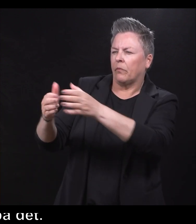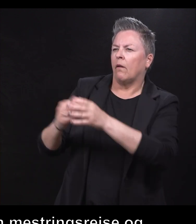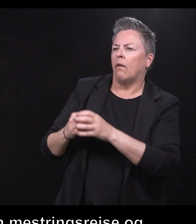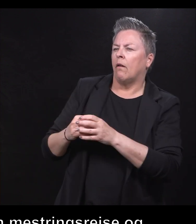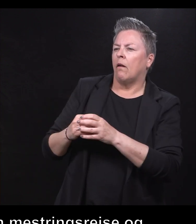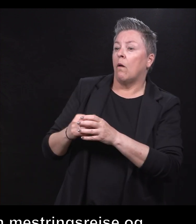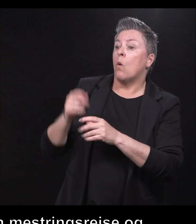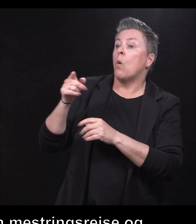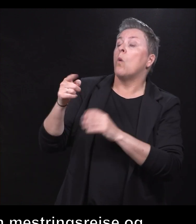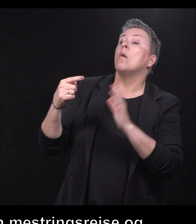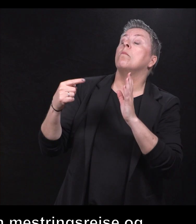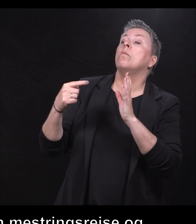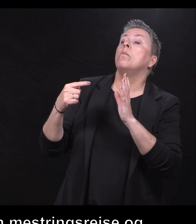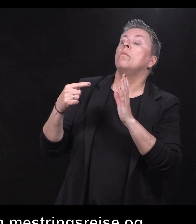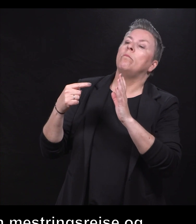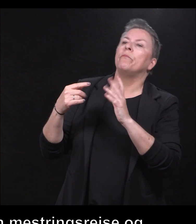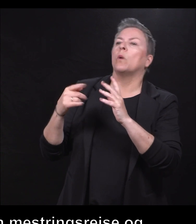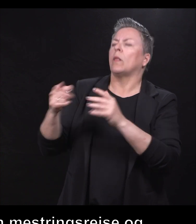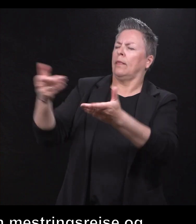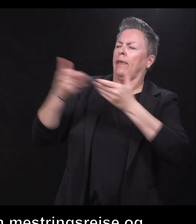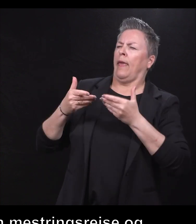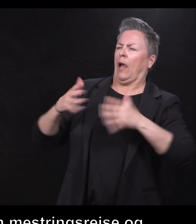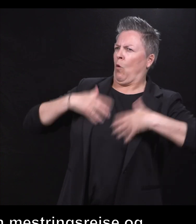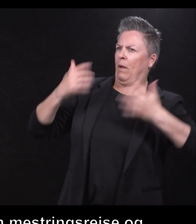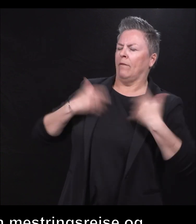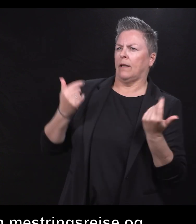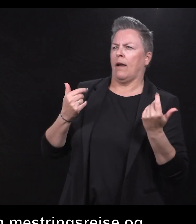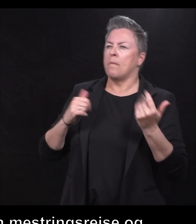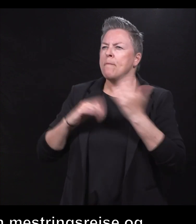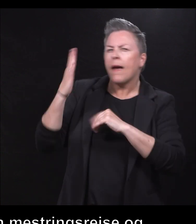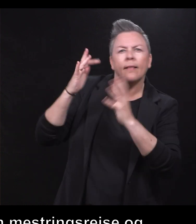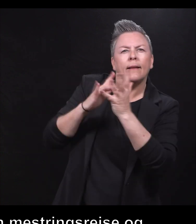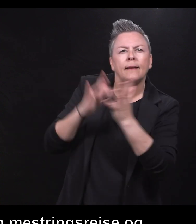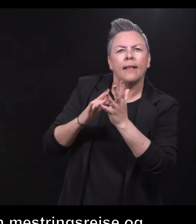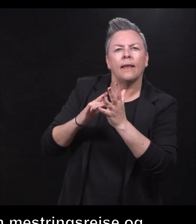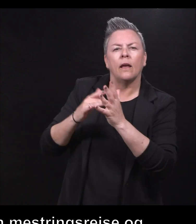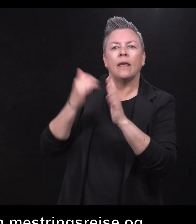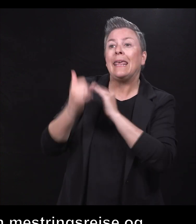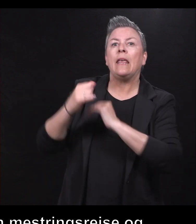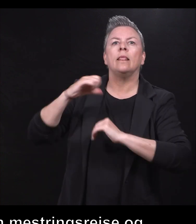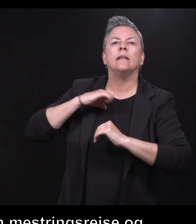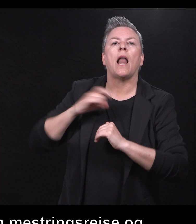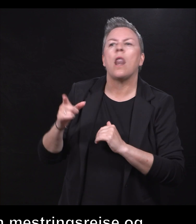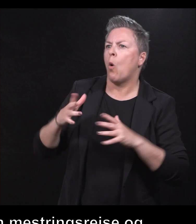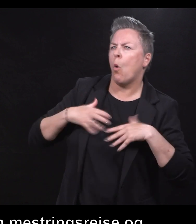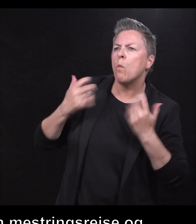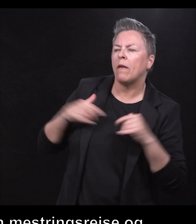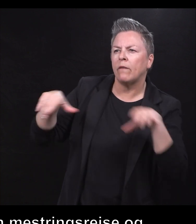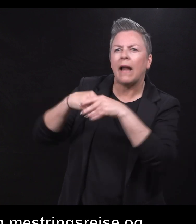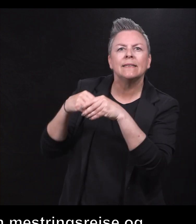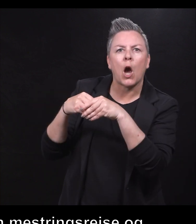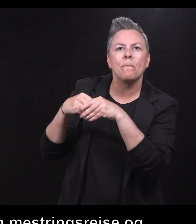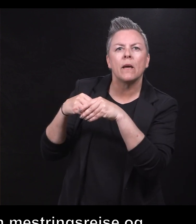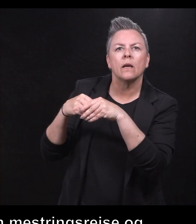det punktet som... At det gir en opplevelse av å være mer til stede i deg selv. For å oppleve det fellesskapet